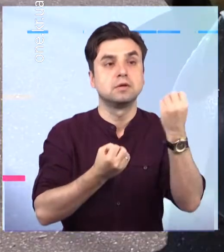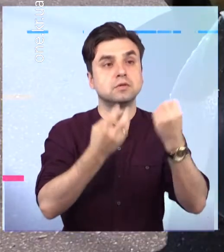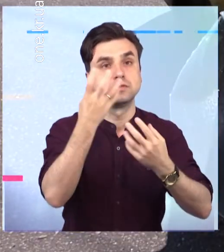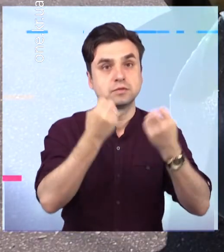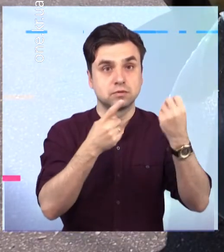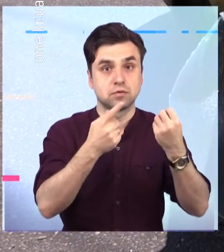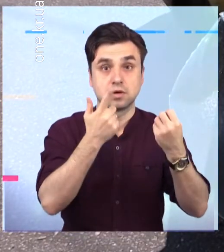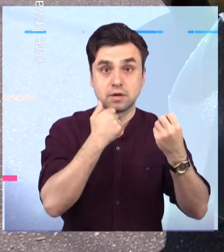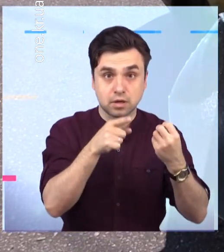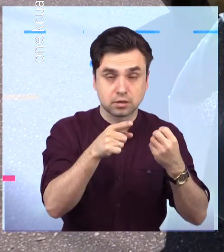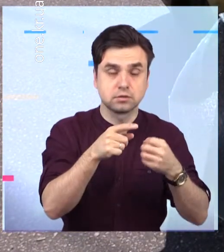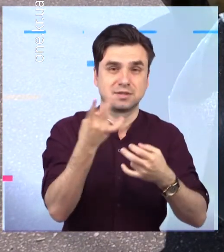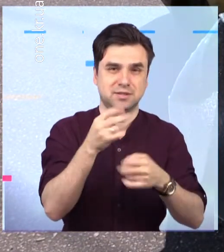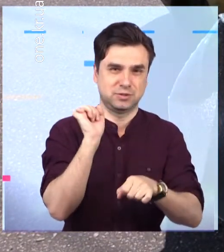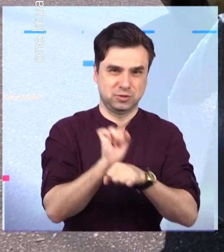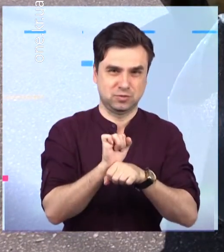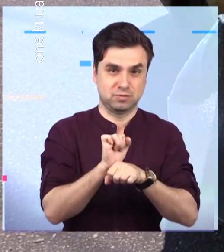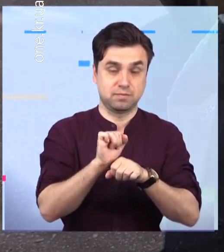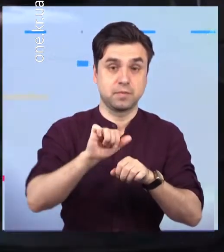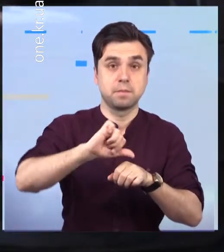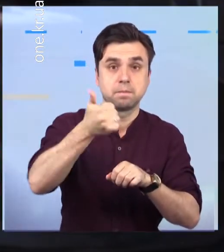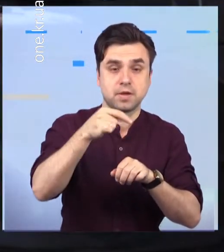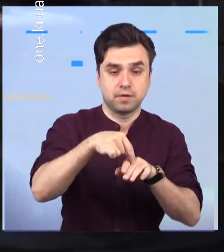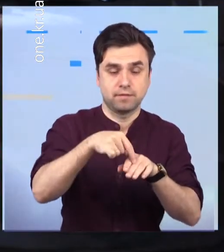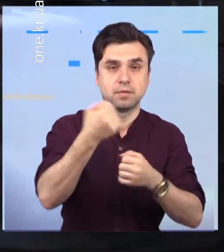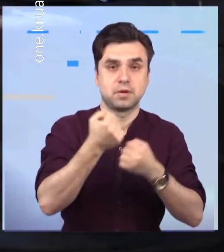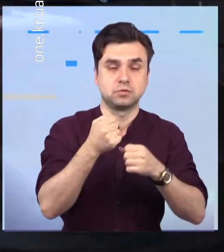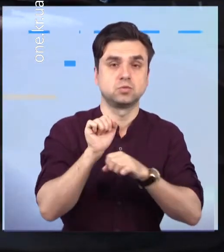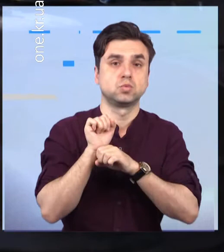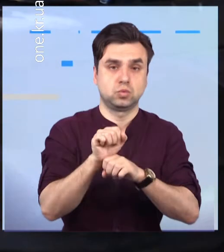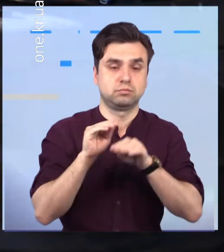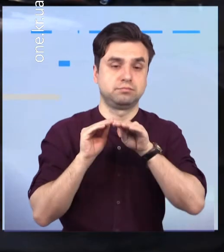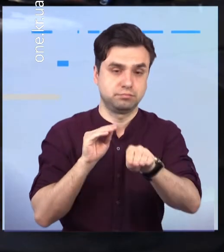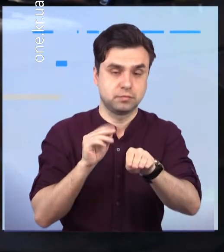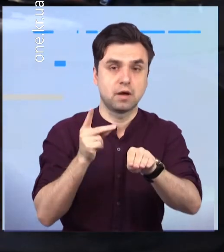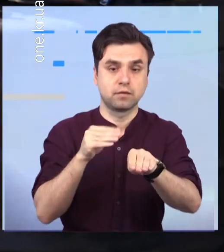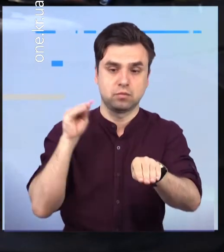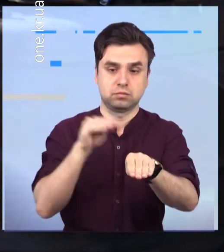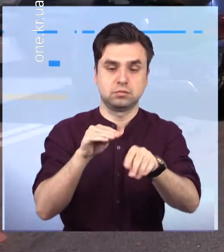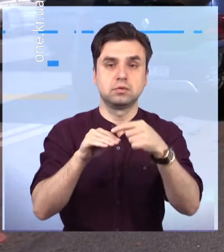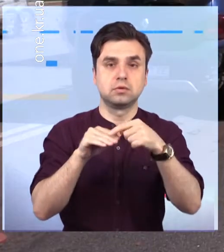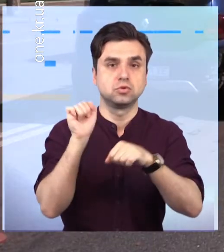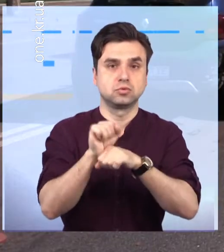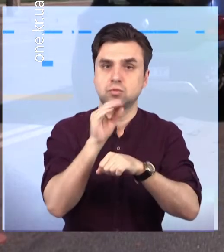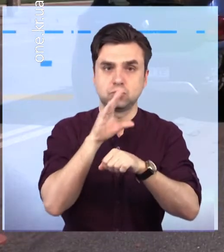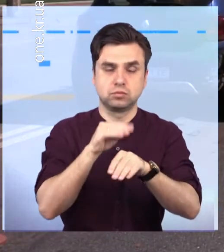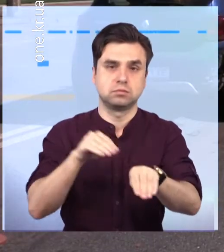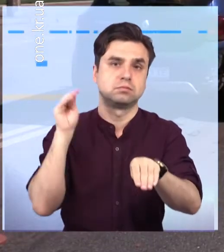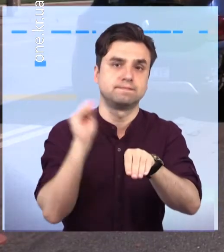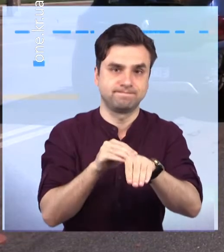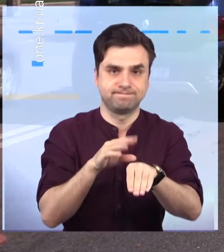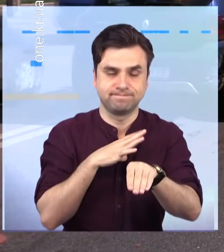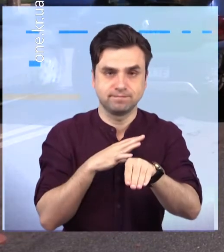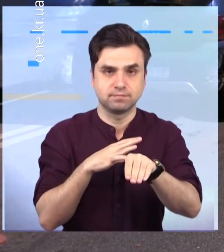загорівся червоним, Рено одразу загальмував та зупинився. Але в цей момент карманична Мазді не встиг зреагувати і в'їхав в автомобіль